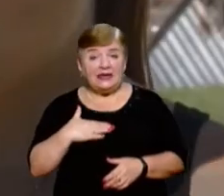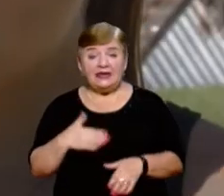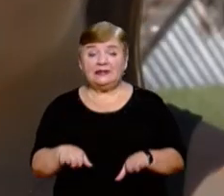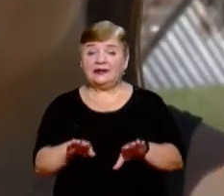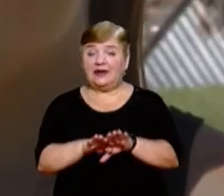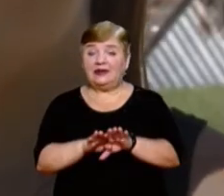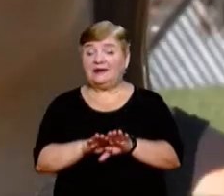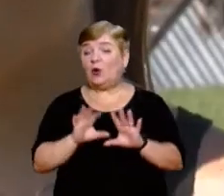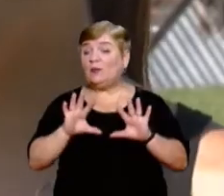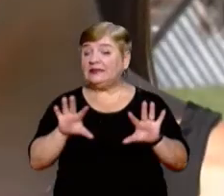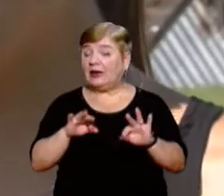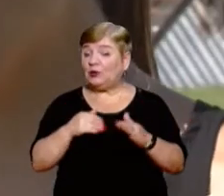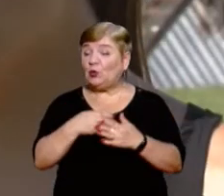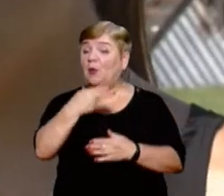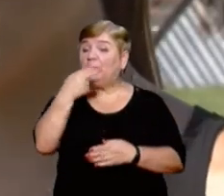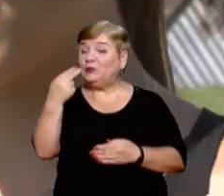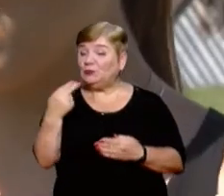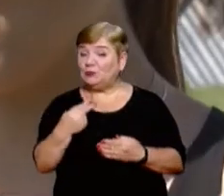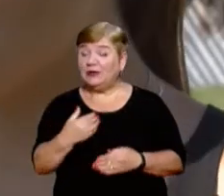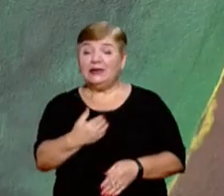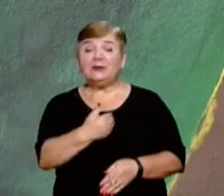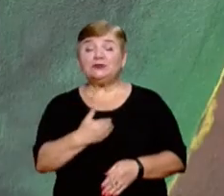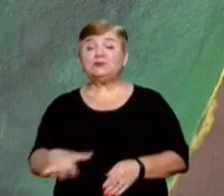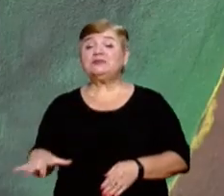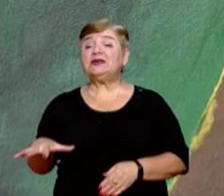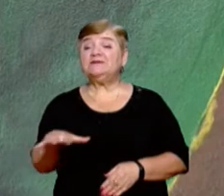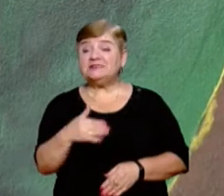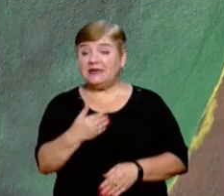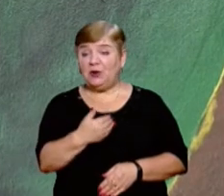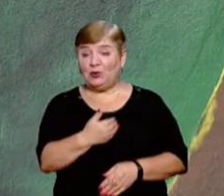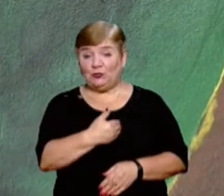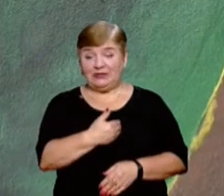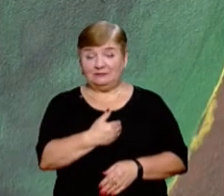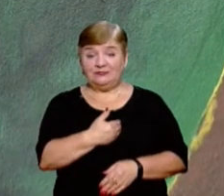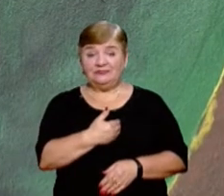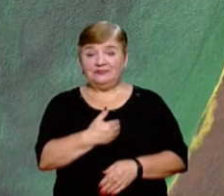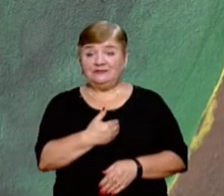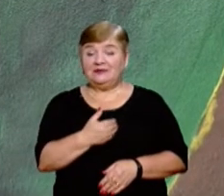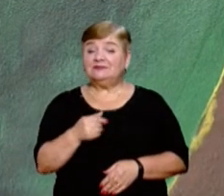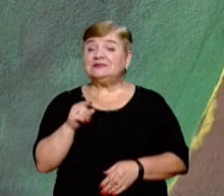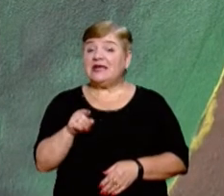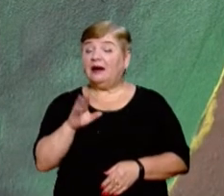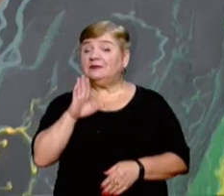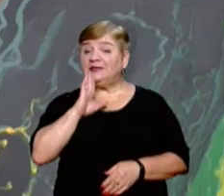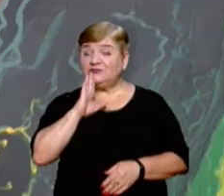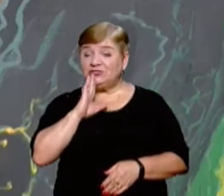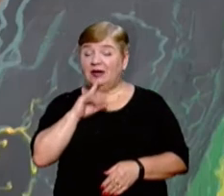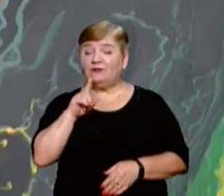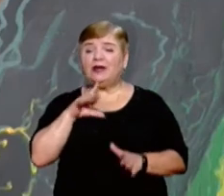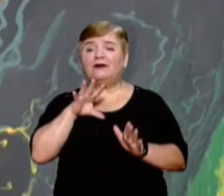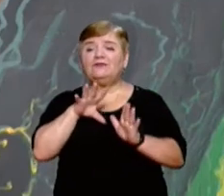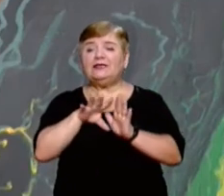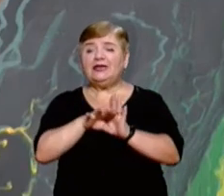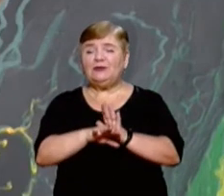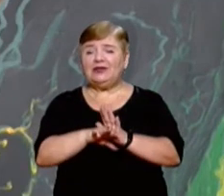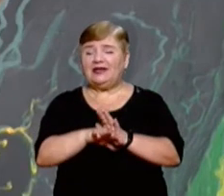коментар до малюнку і побажання, напевно, всім людям. Сенс в тому, що ця дівчина втілює